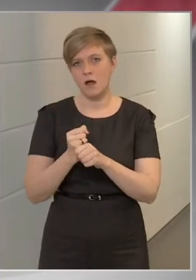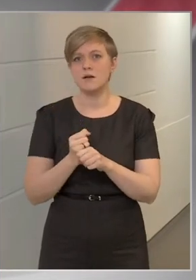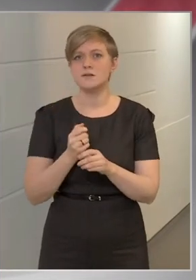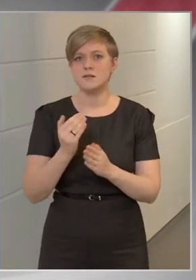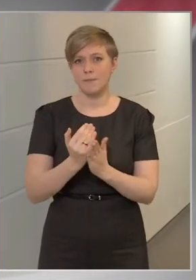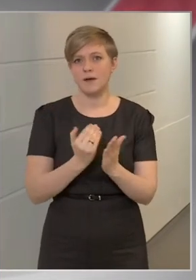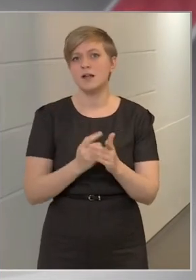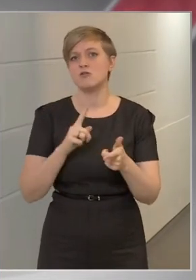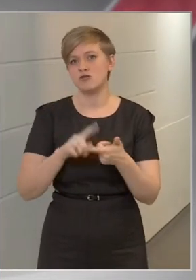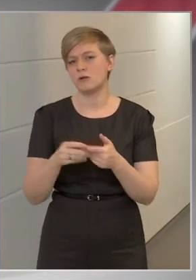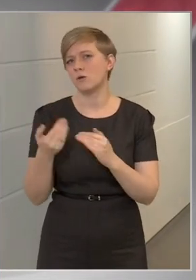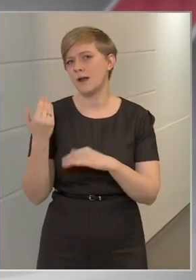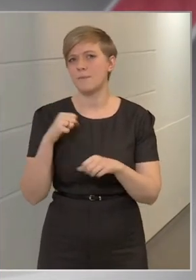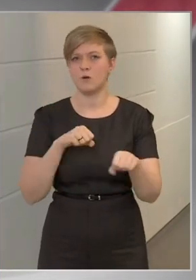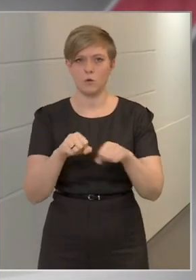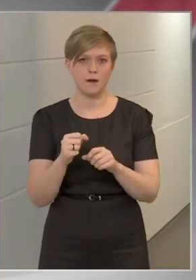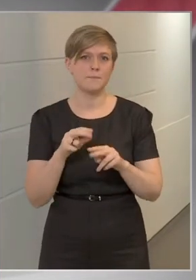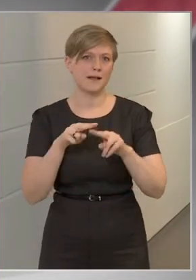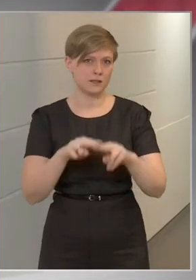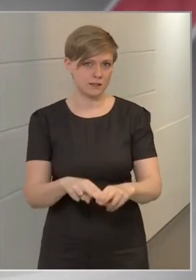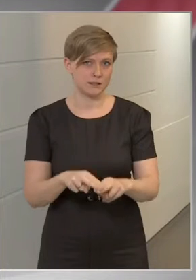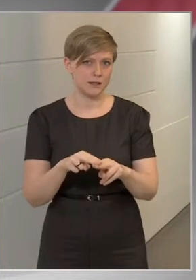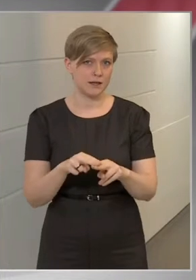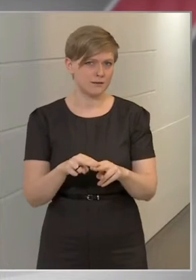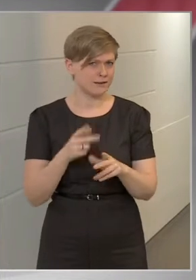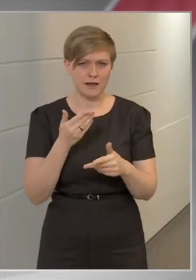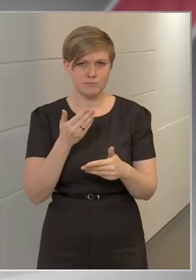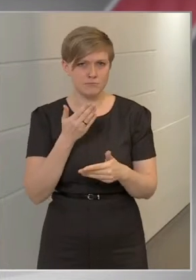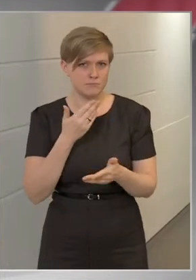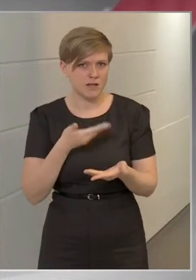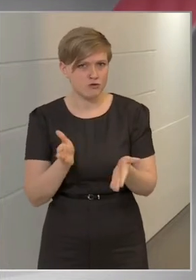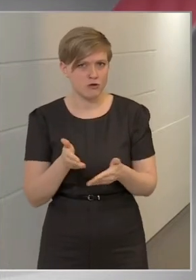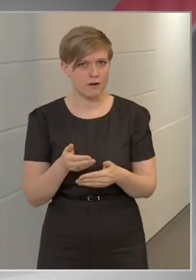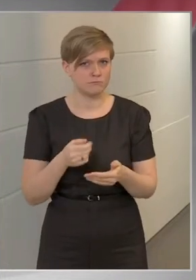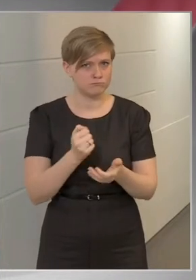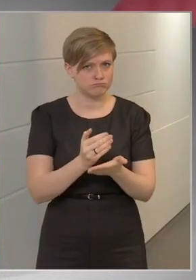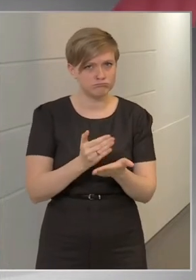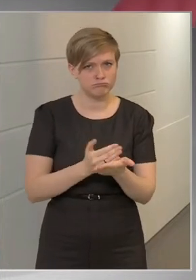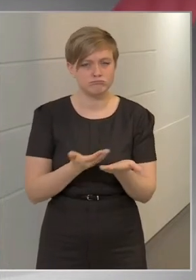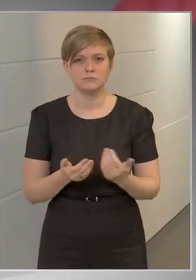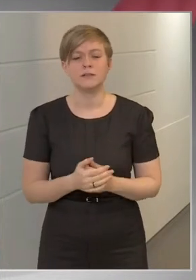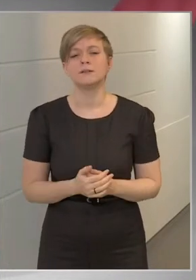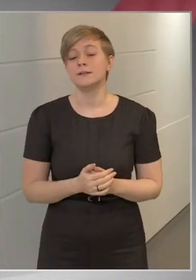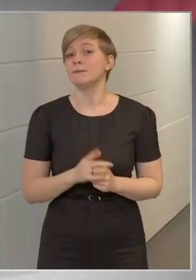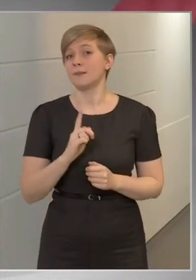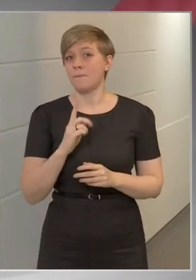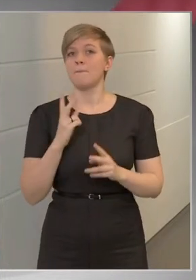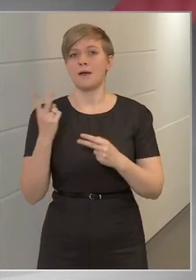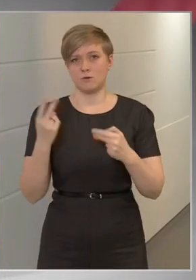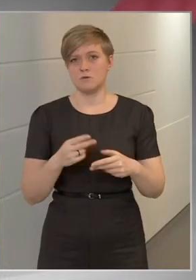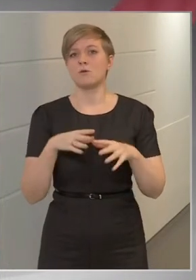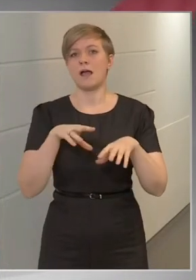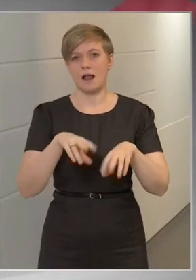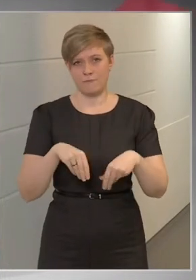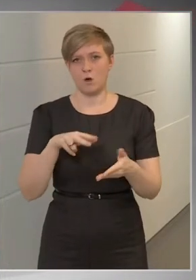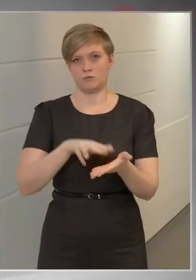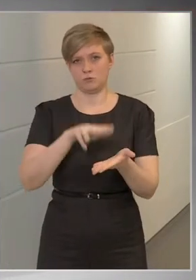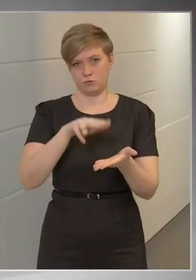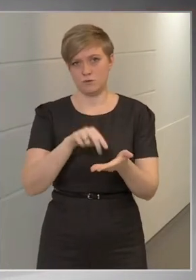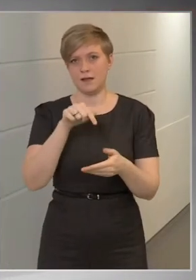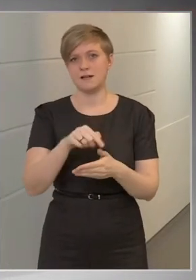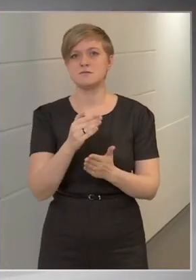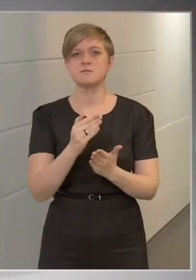korábban ígérte egy jogszabályt. Erről végül letettek? Nem, sőt, meg is hoztuk, el is fogadtuk ezt a